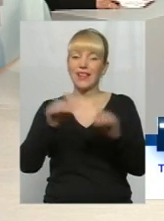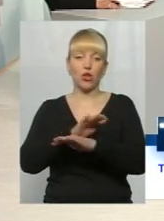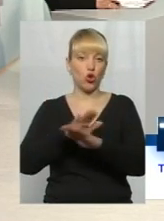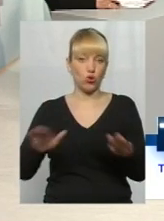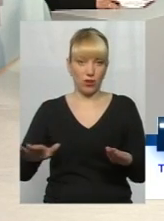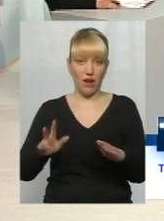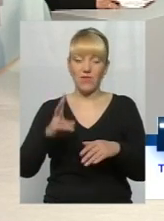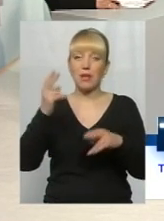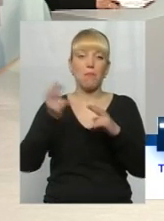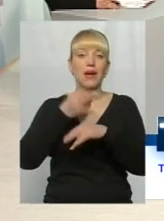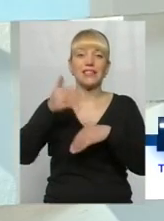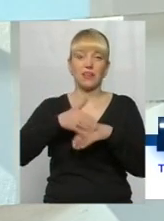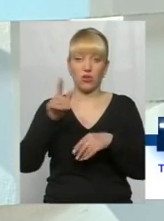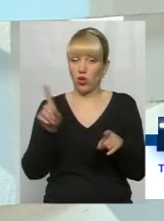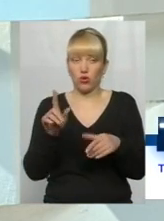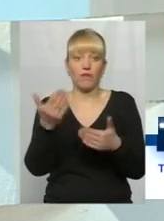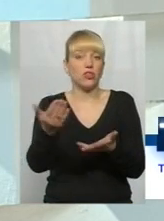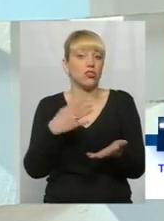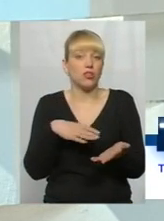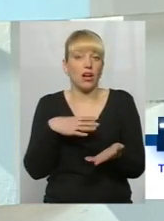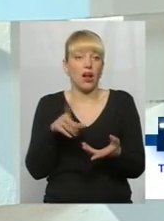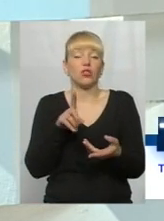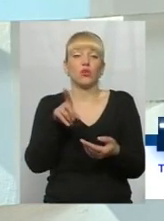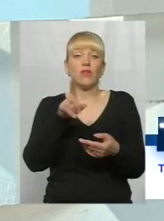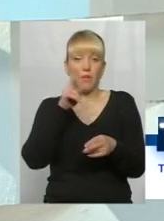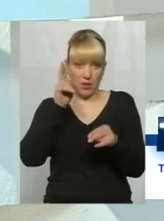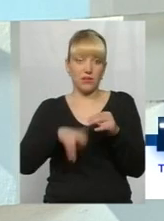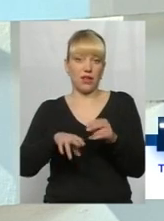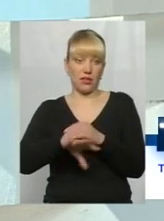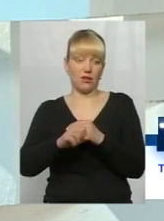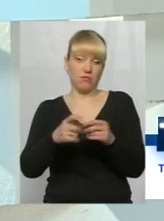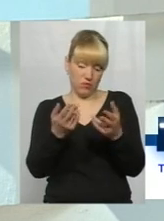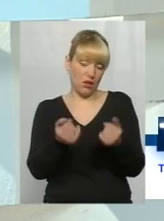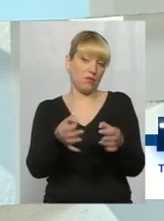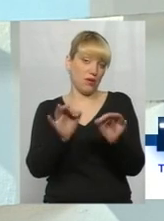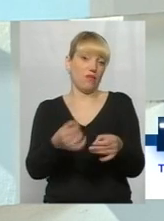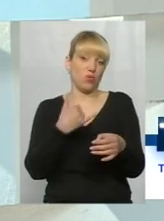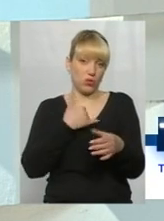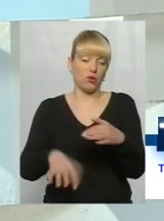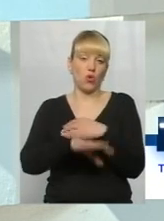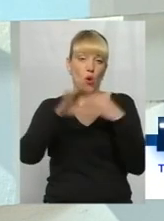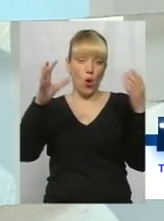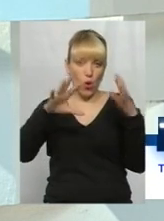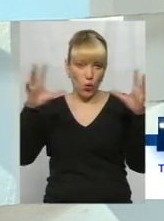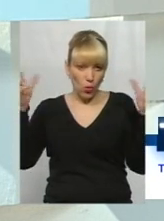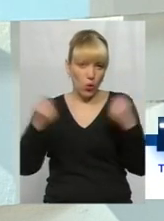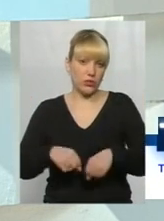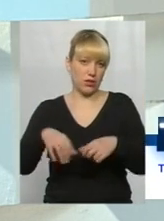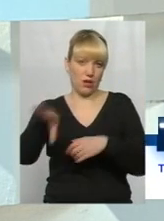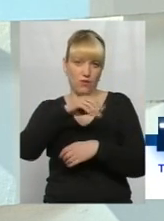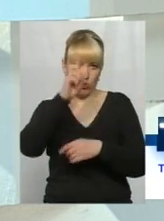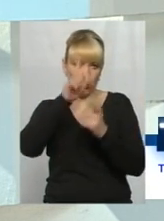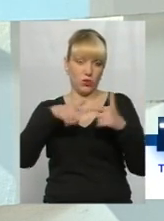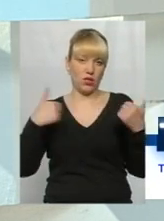безкарність фактично, то чого ви чекаєте, що він перестане красти? Звичайно, так і розікрали державу. Наша держава сьогодні, ми можемо сказати, дійсно,